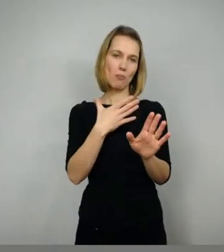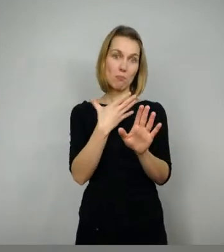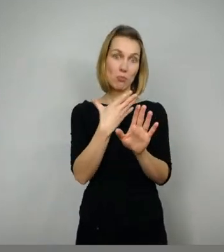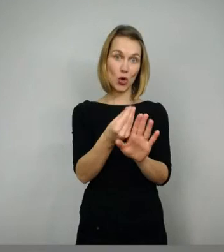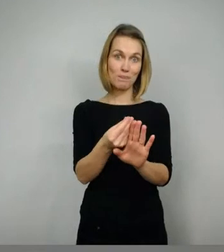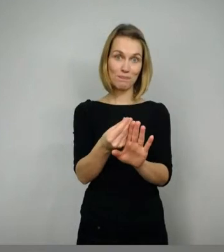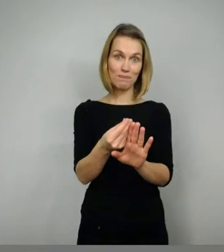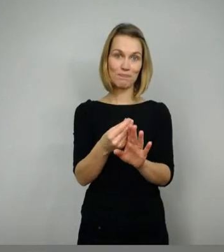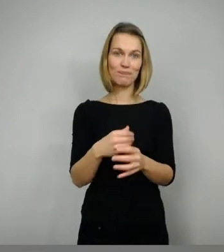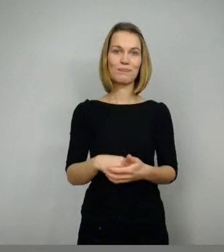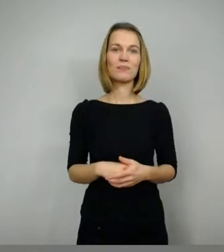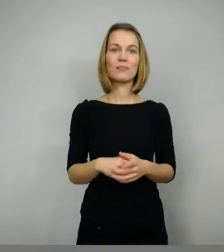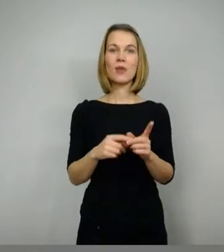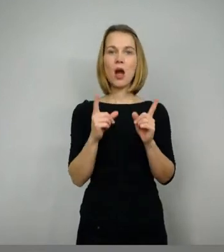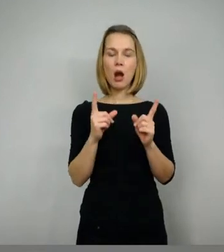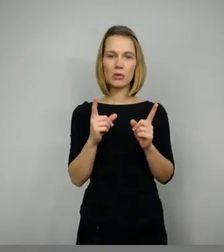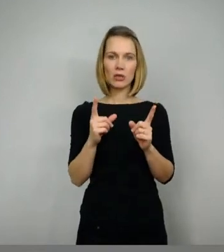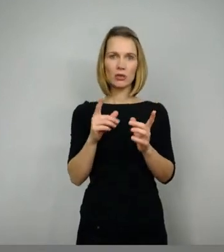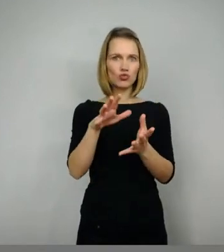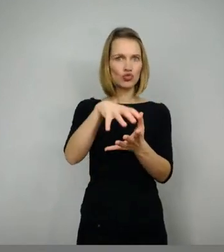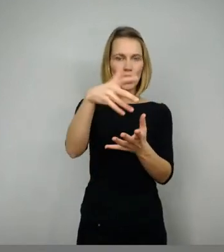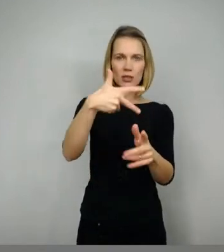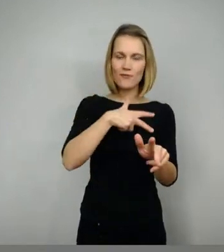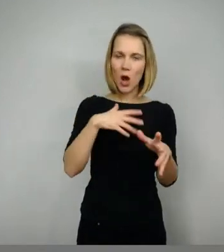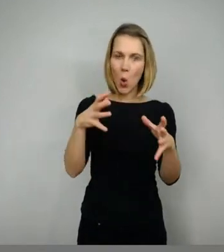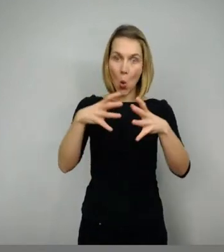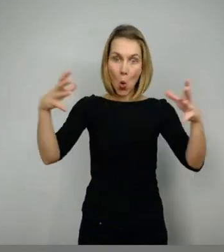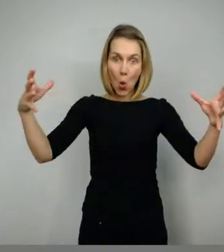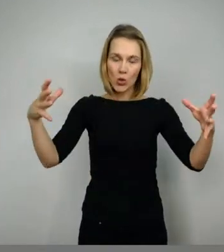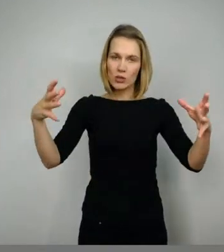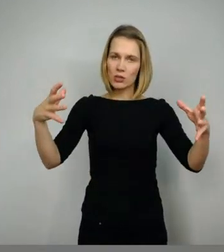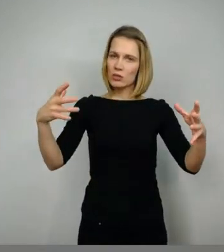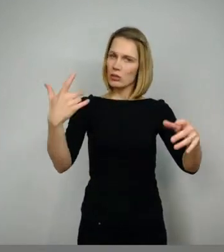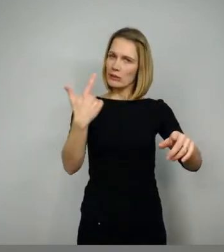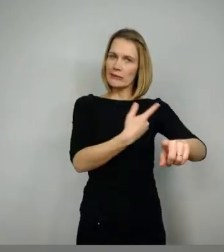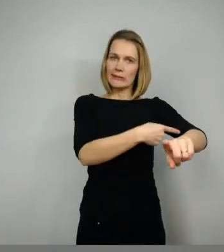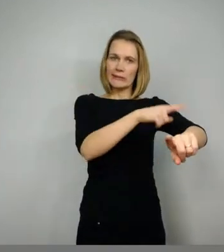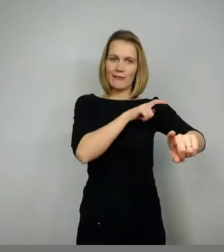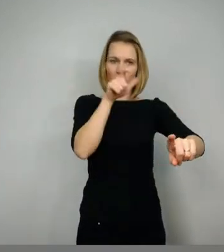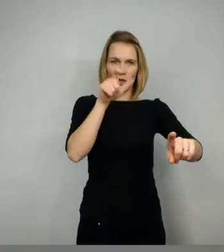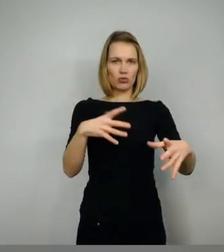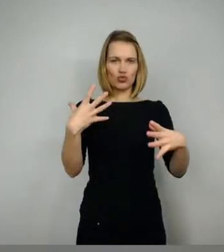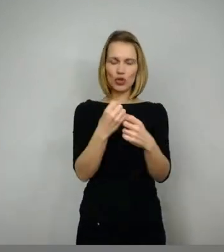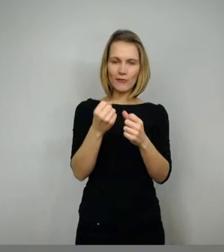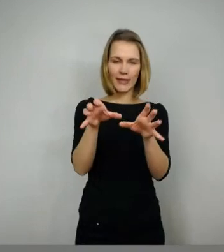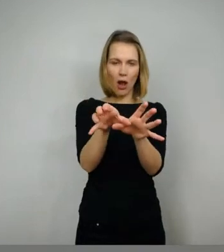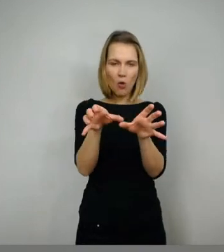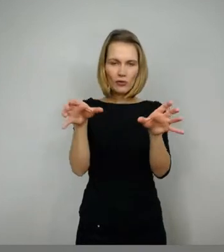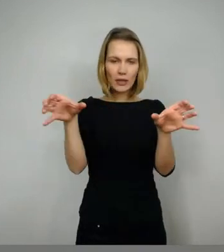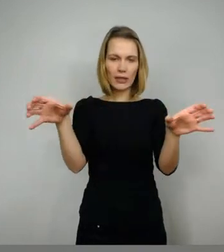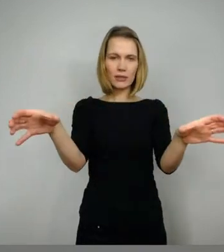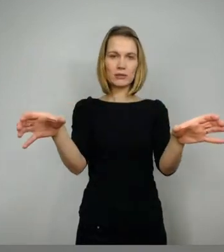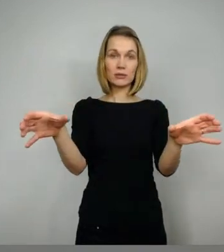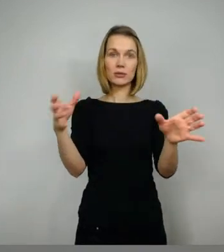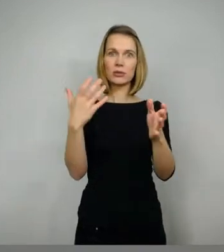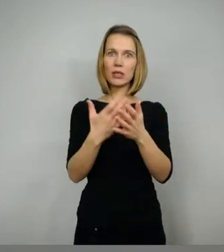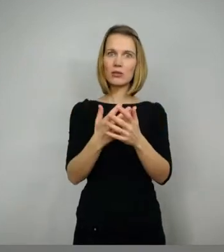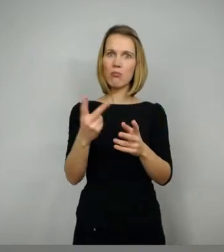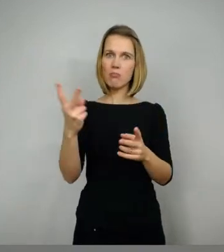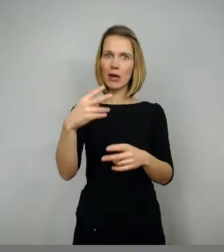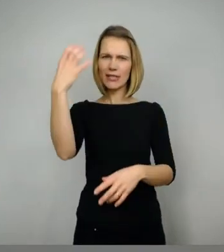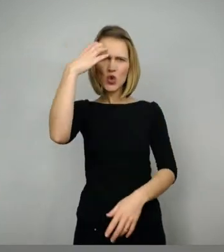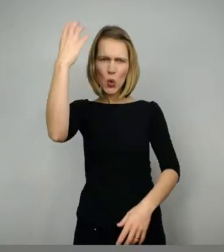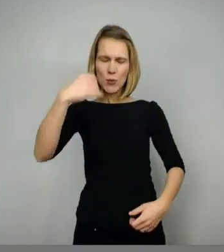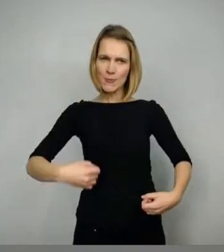Aber der Schatz ist so groß, dass es auch Siegfried nicht schafft, den Schatz zu teilen. Deshalb werden Nibelung und Schilbung wütend und greifen